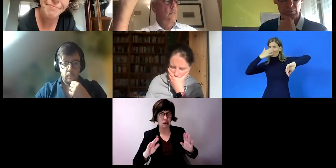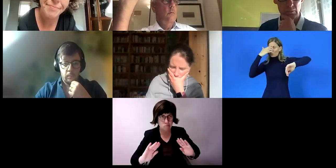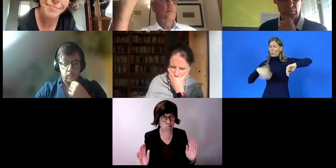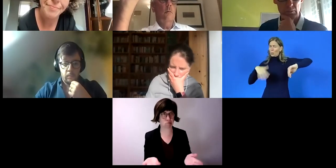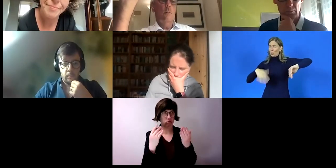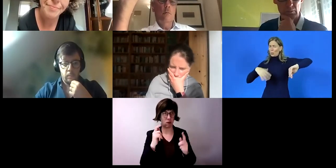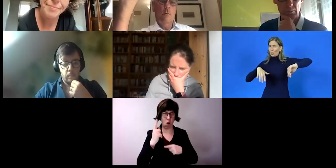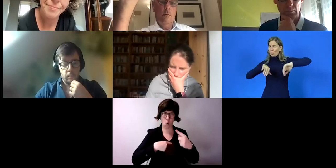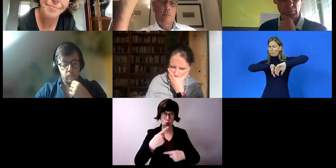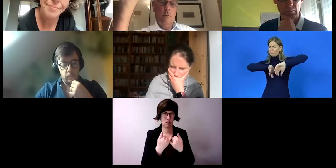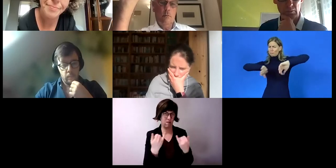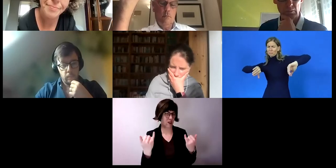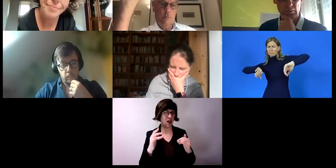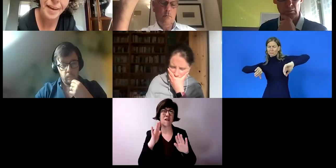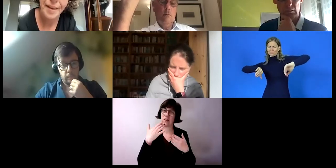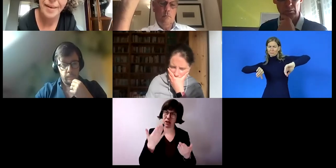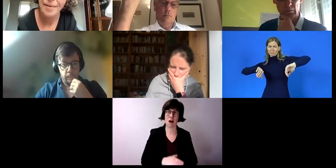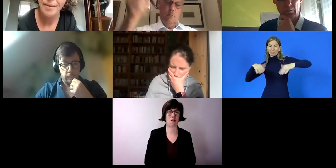sozusagen an dieser Stelle. Danke.